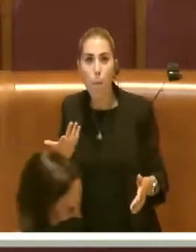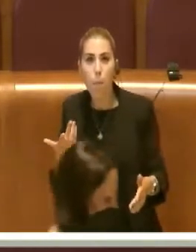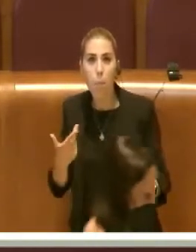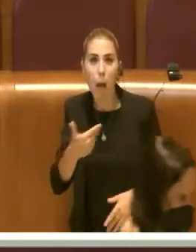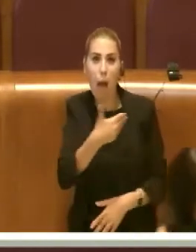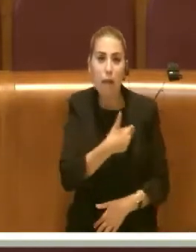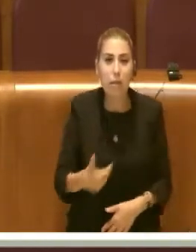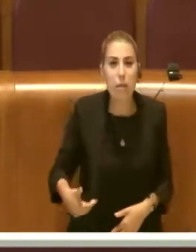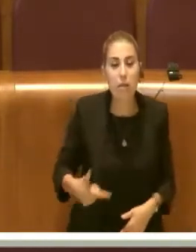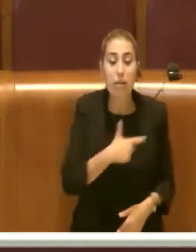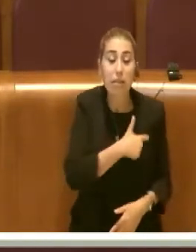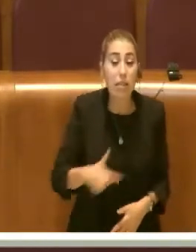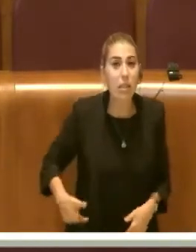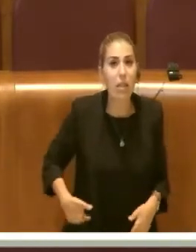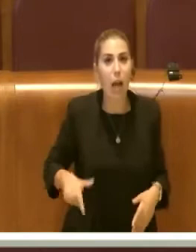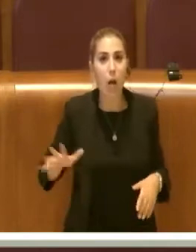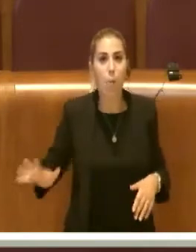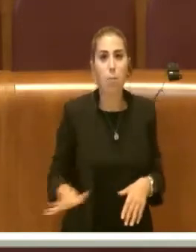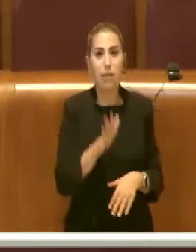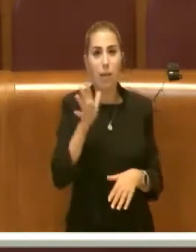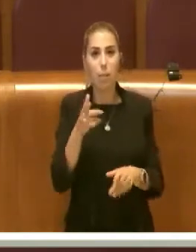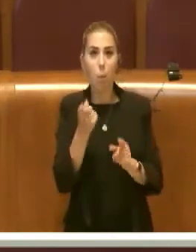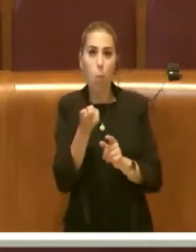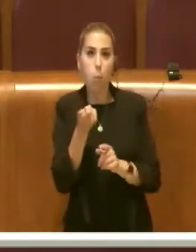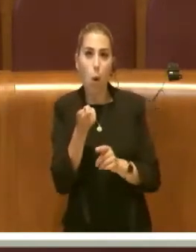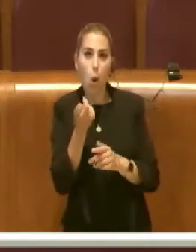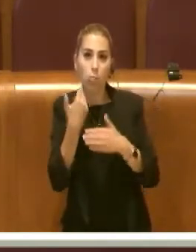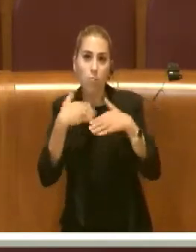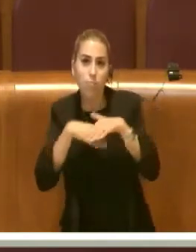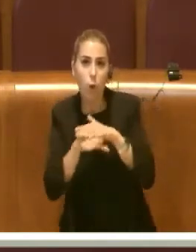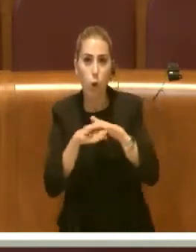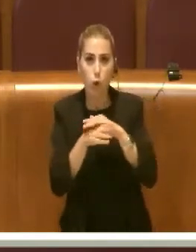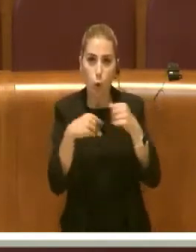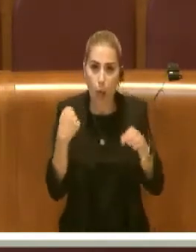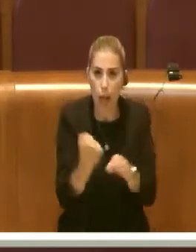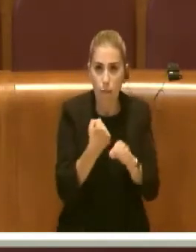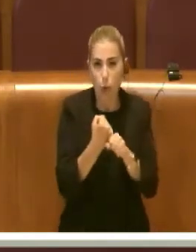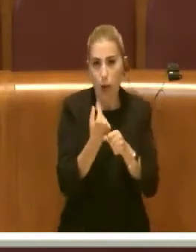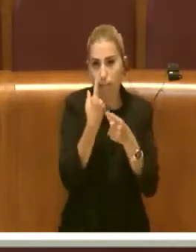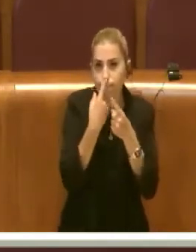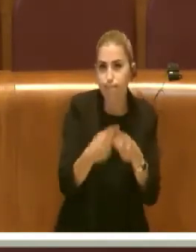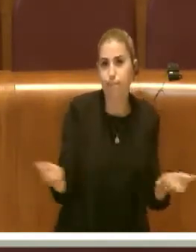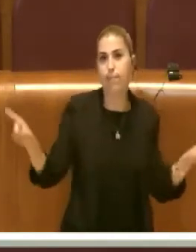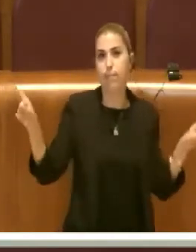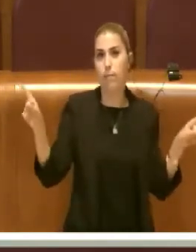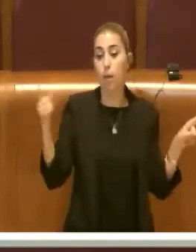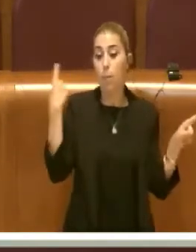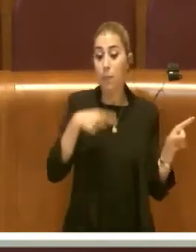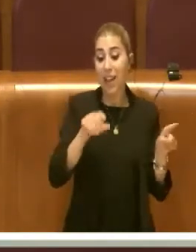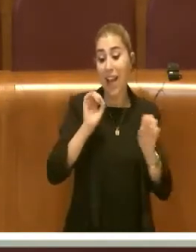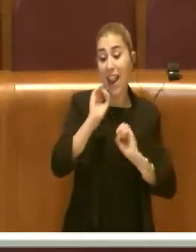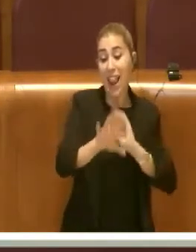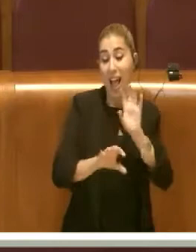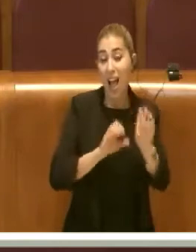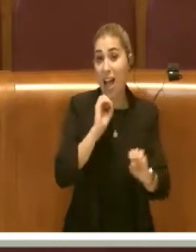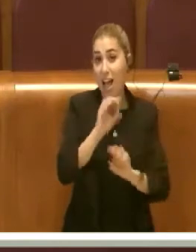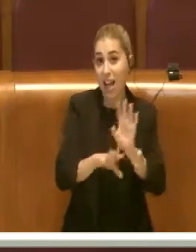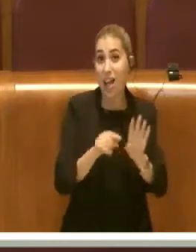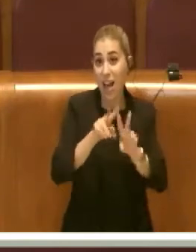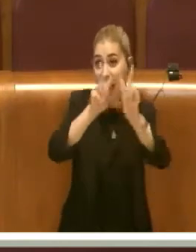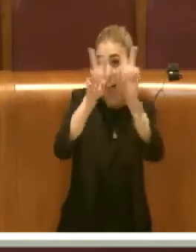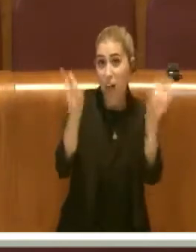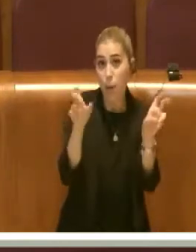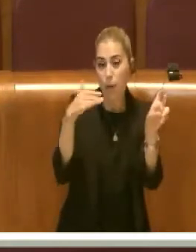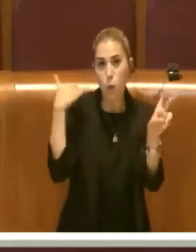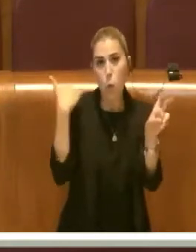francamente, questo sospetto mi viene. Certo che il tema dei rifiuti è un tema molto articolato, un